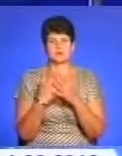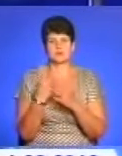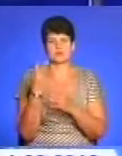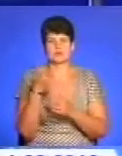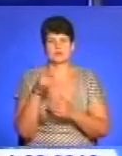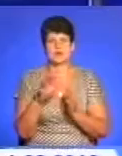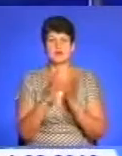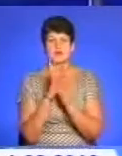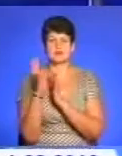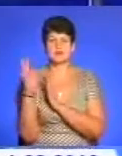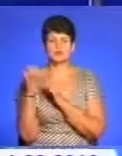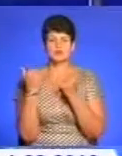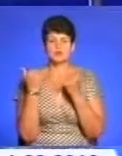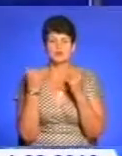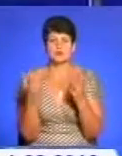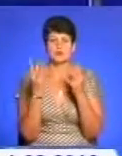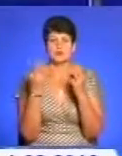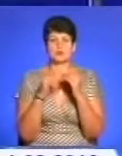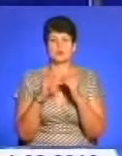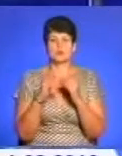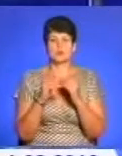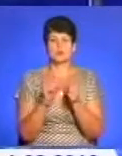Сьогодні шпалало поле поблизу села Настасів Тернопільського району.